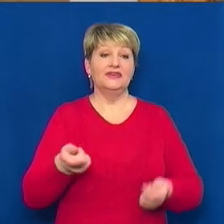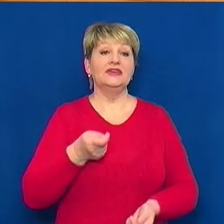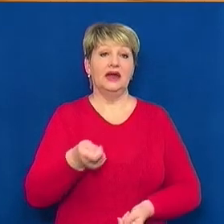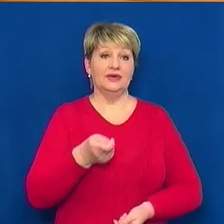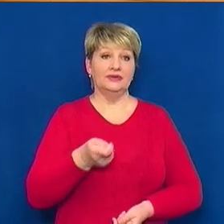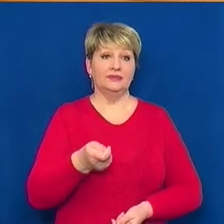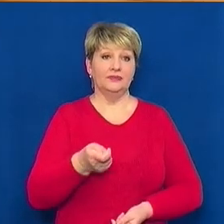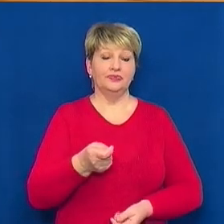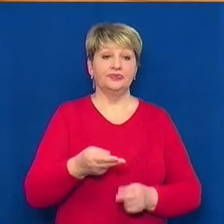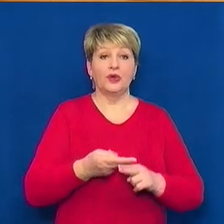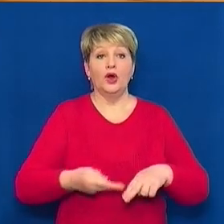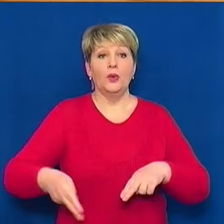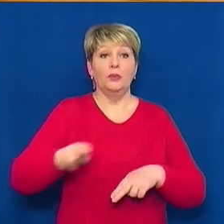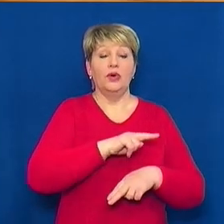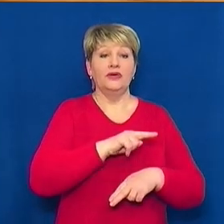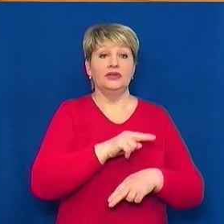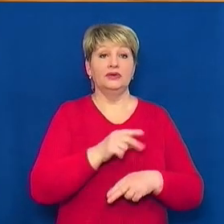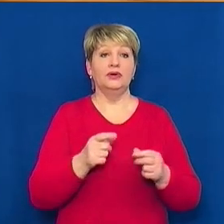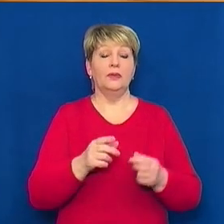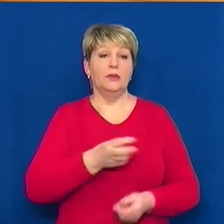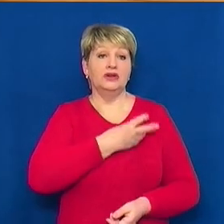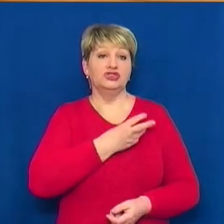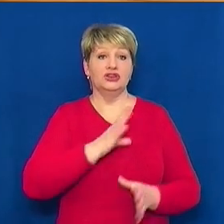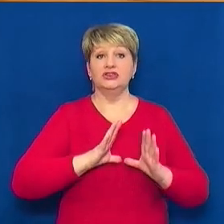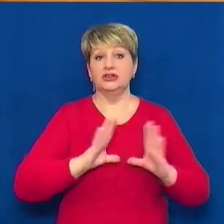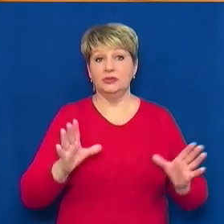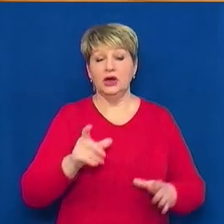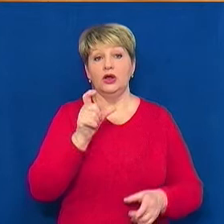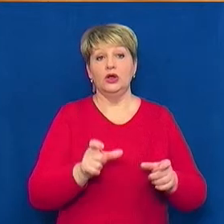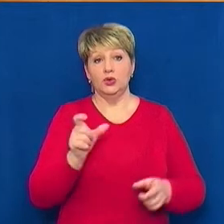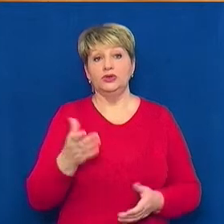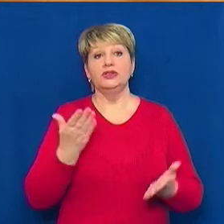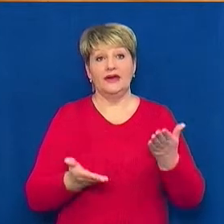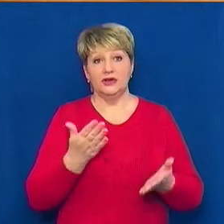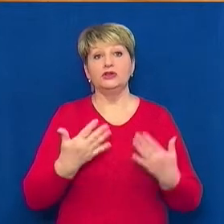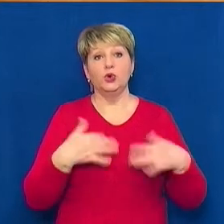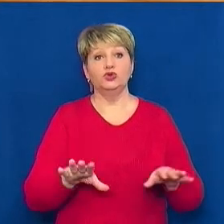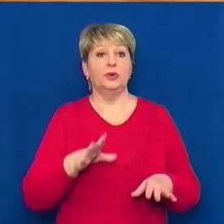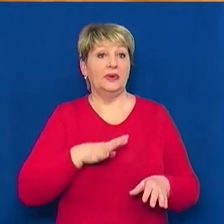Картинник. Повернути бажаючих не було, тому що люди обізнані, якась інформація є.